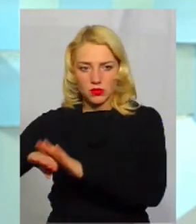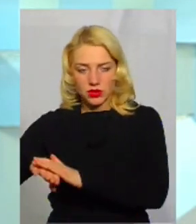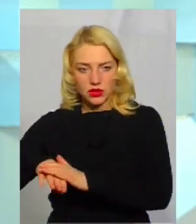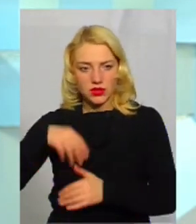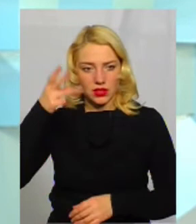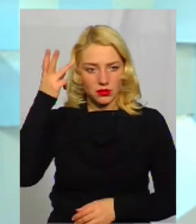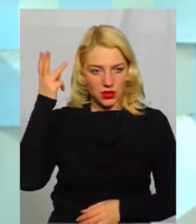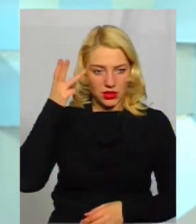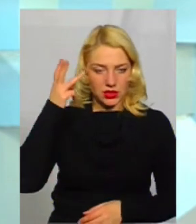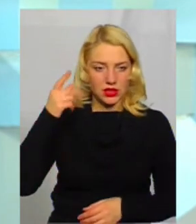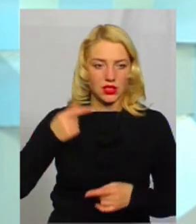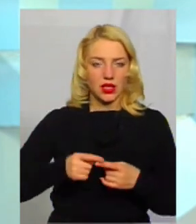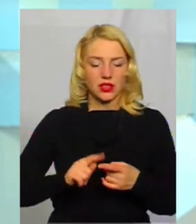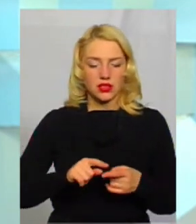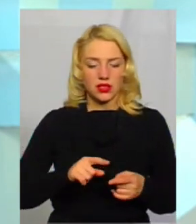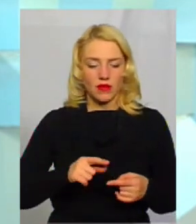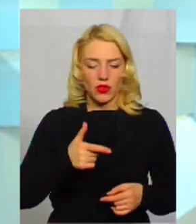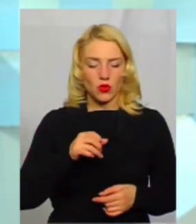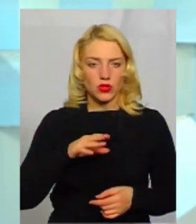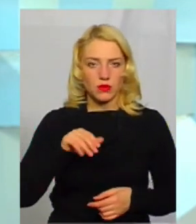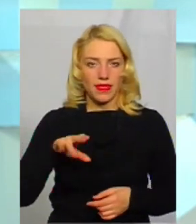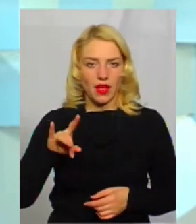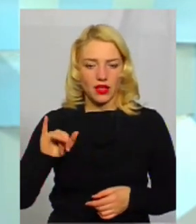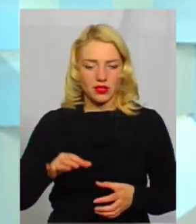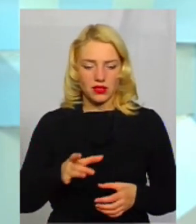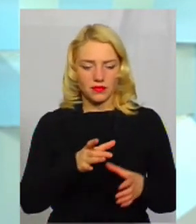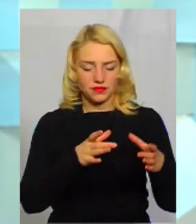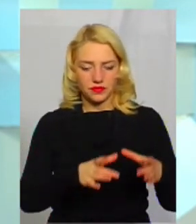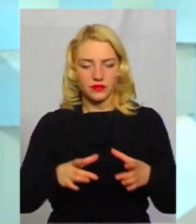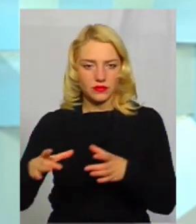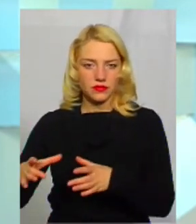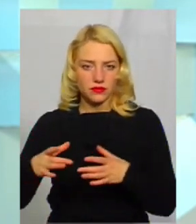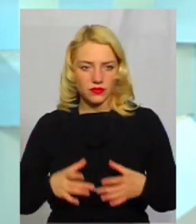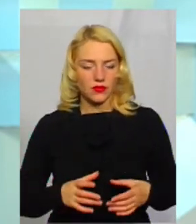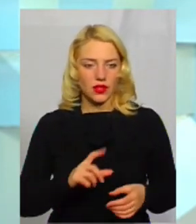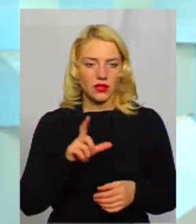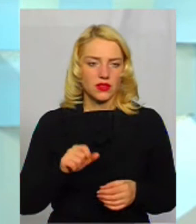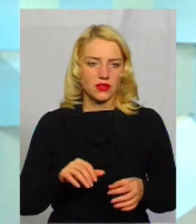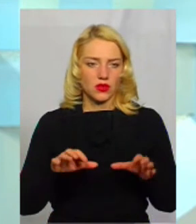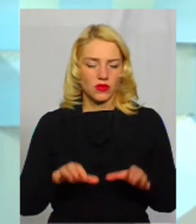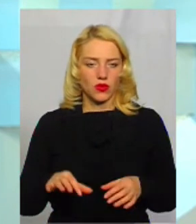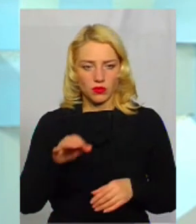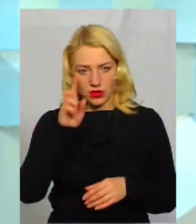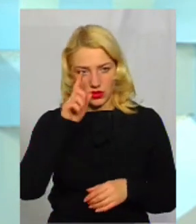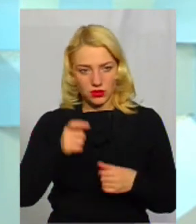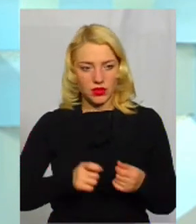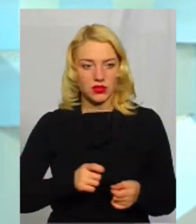Госпітальні ради, які були створені раніше і затверджені головою обласної державної адміністрації,